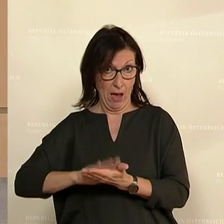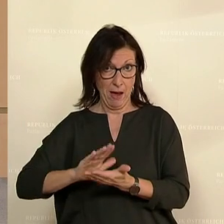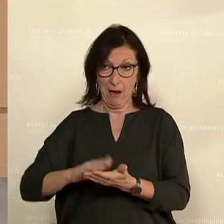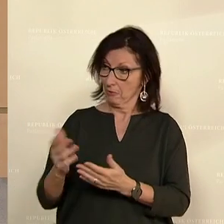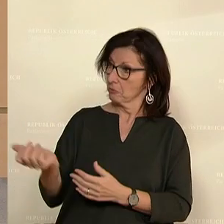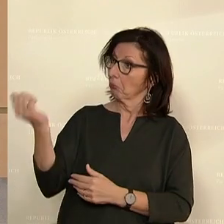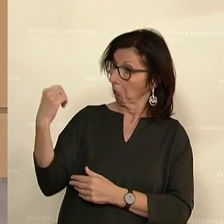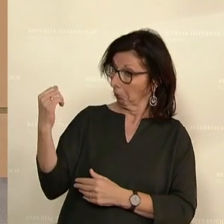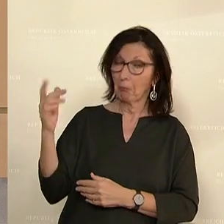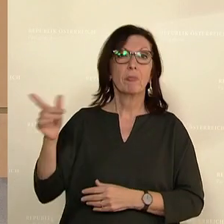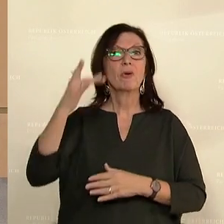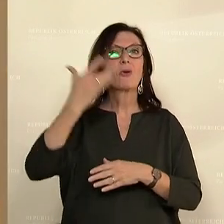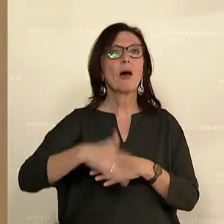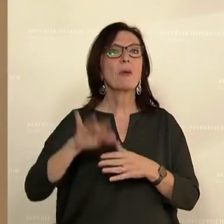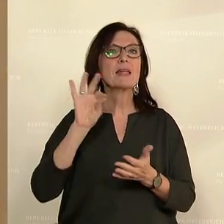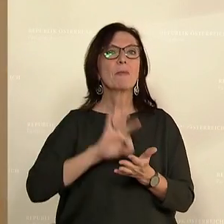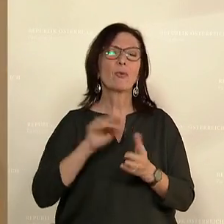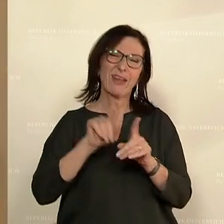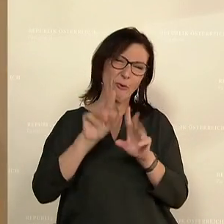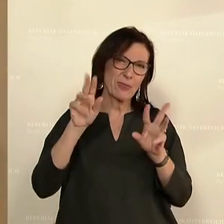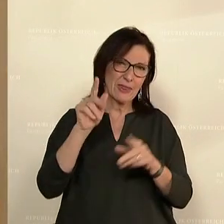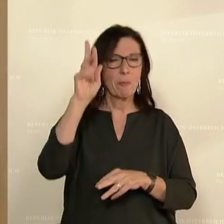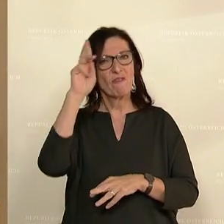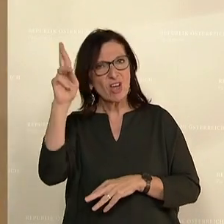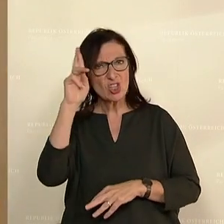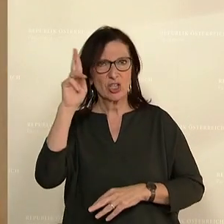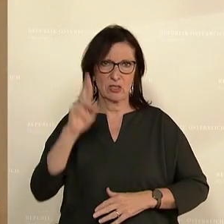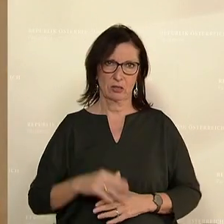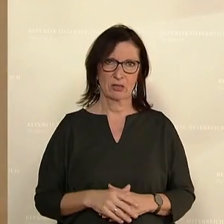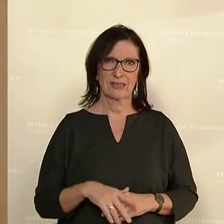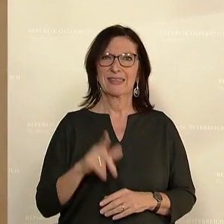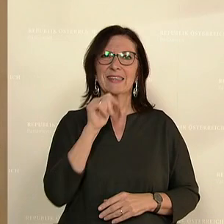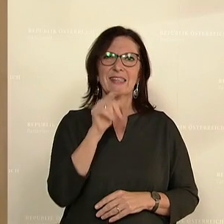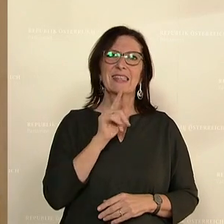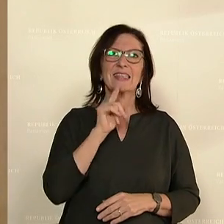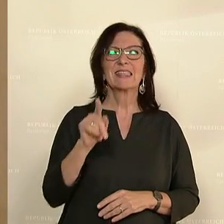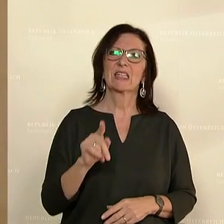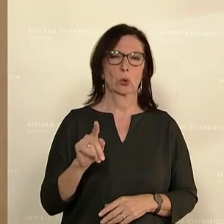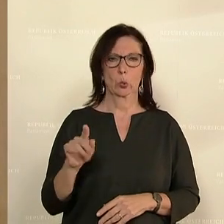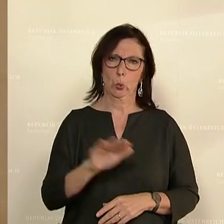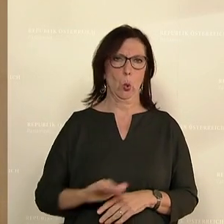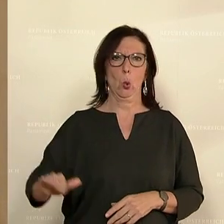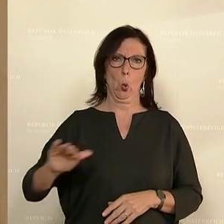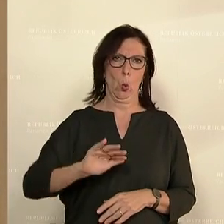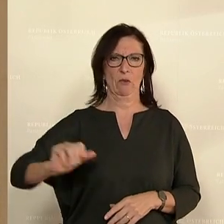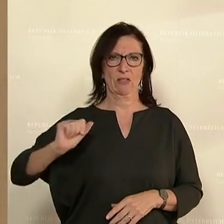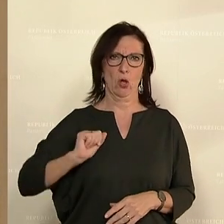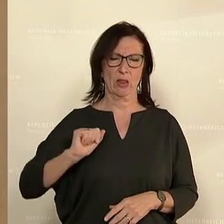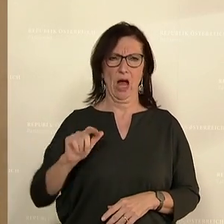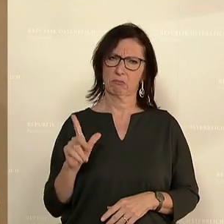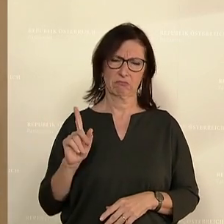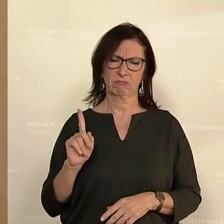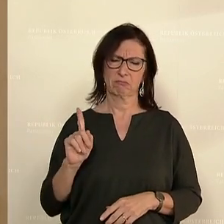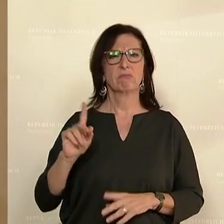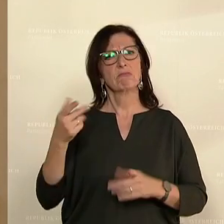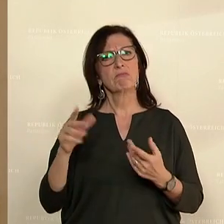dann habe ich noch einen letzten Punkt, weil es auch um Wertschätzung geht. Und zwar, da geht es mir nicht mehr um die Grundwehrdiener. Wir haben Regionen in Österreich,